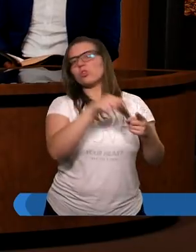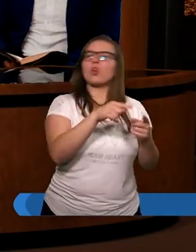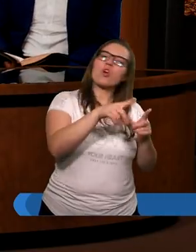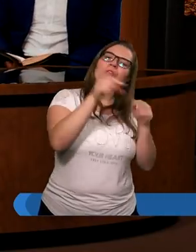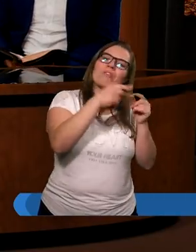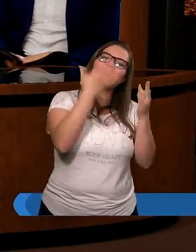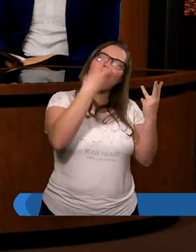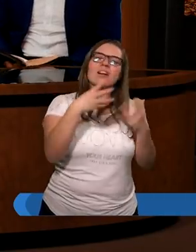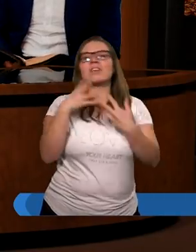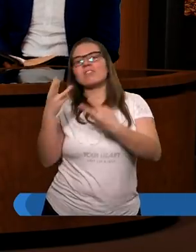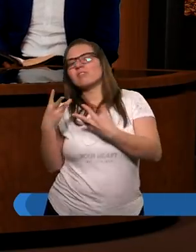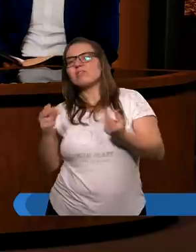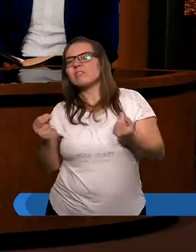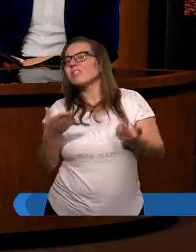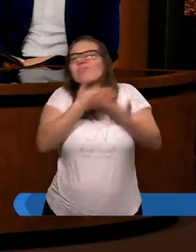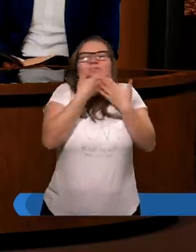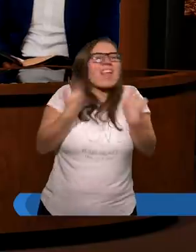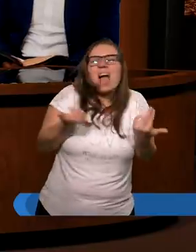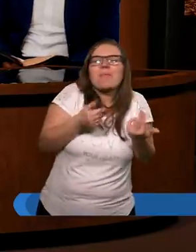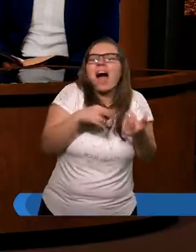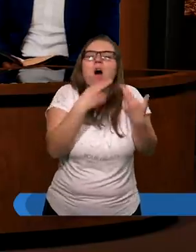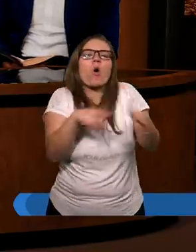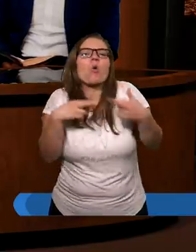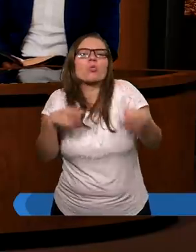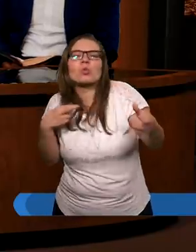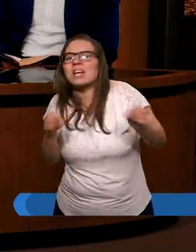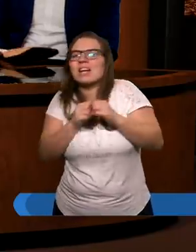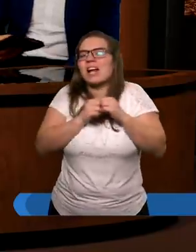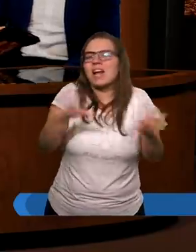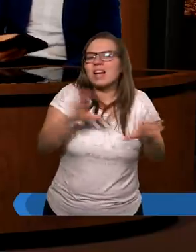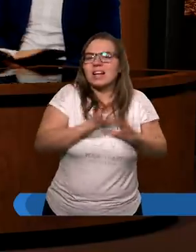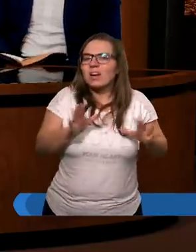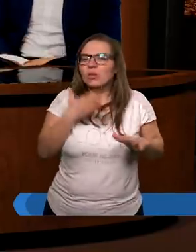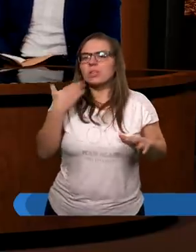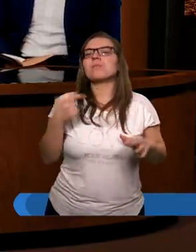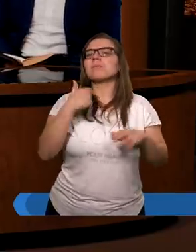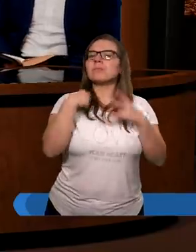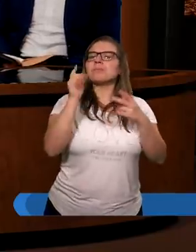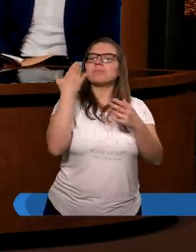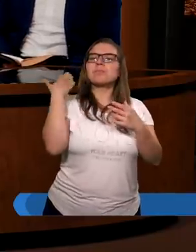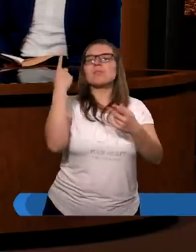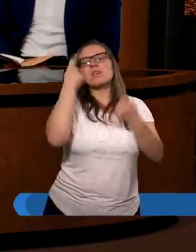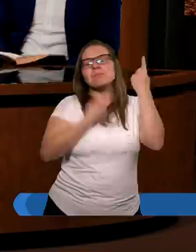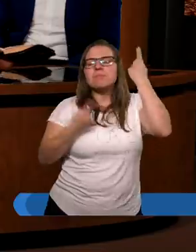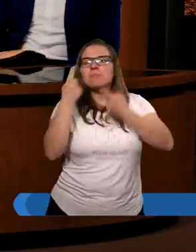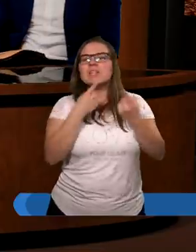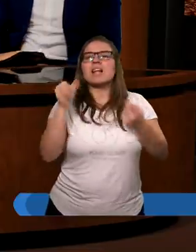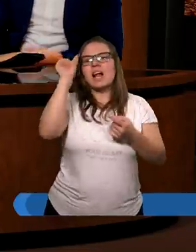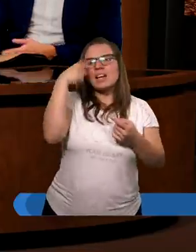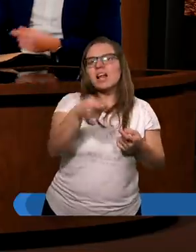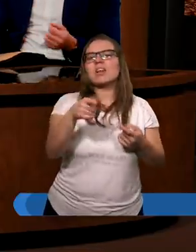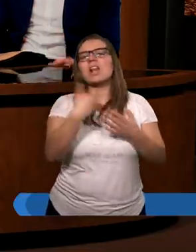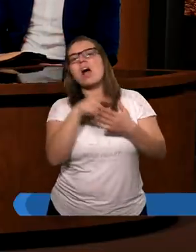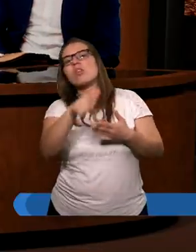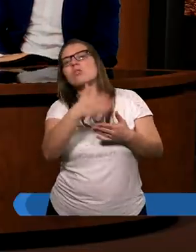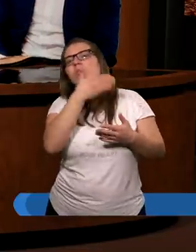Tak naprawdę nie ma takiego rozróżnienia jasnego. Ja, kiedy czytałem te teksty, to się zastanawiałem z żoną, dlaczego tu